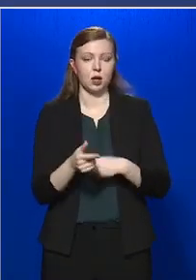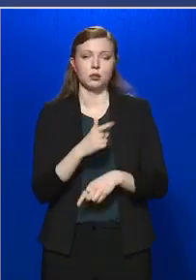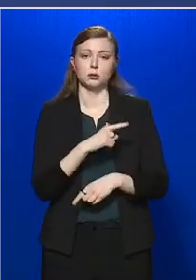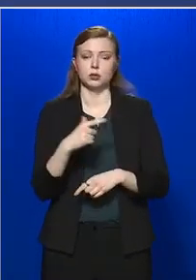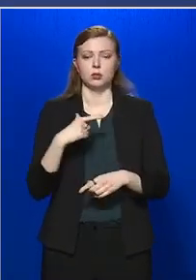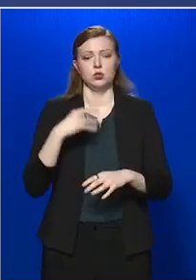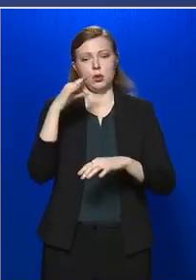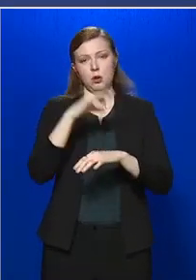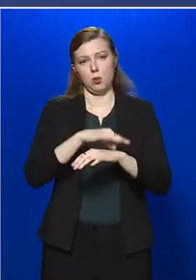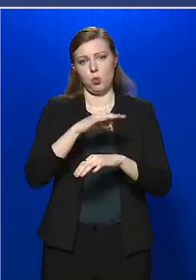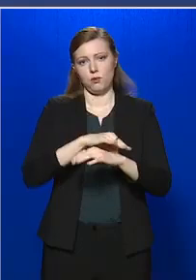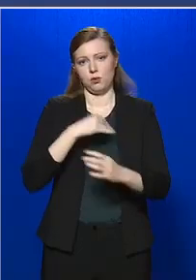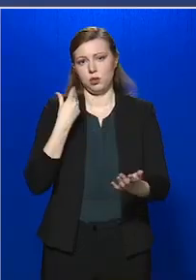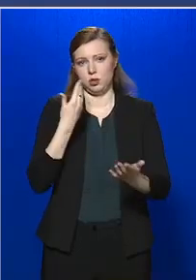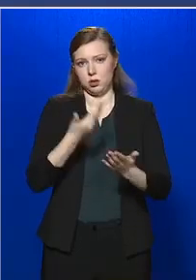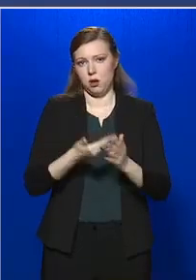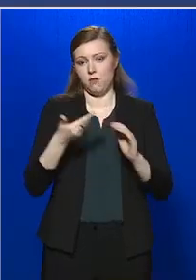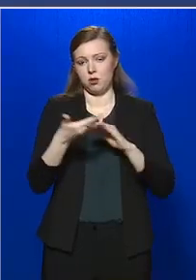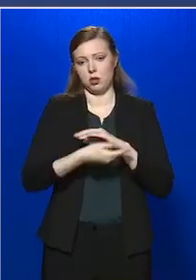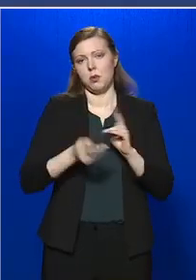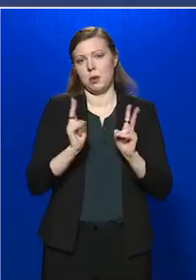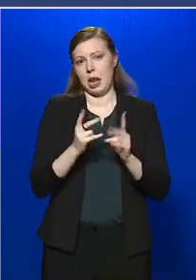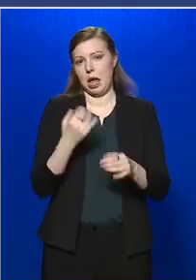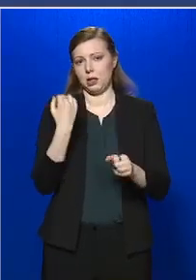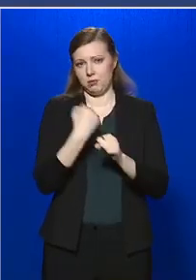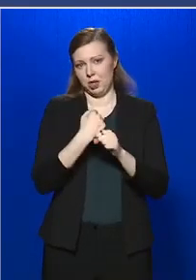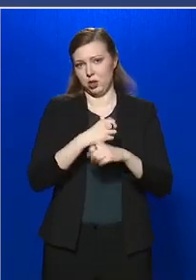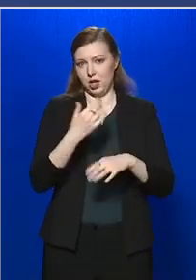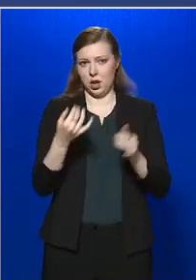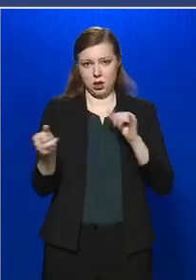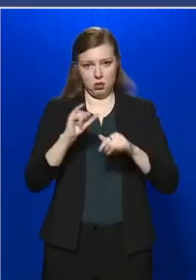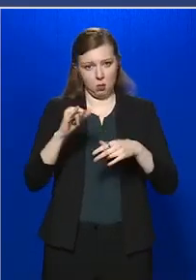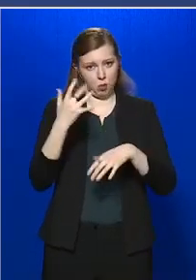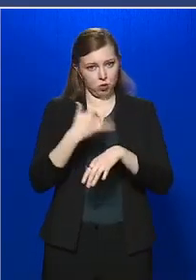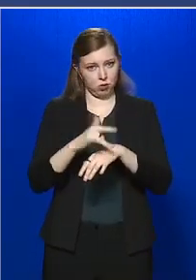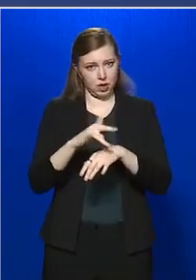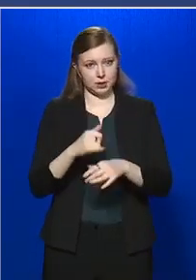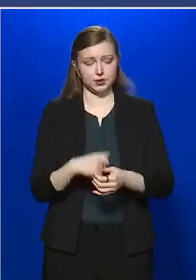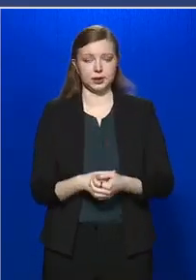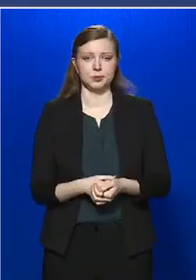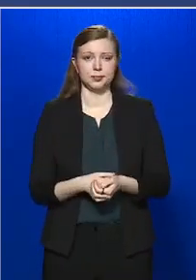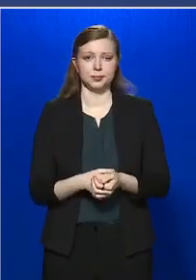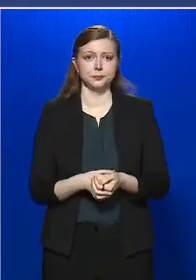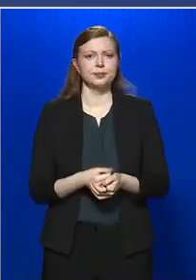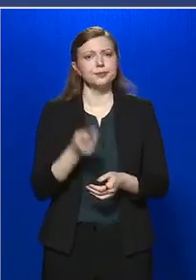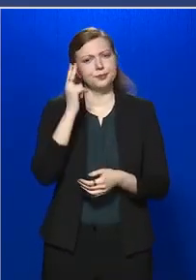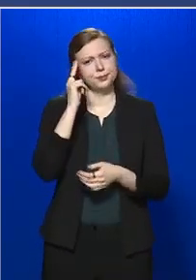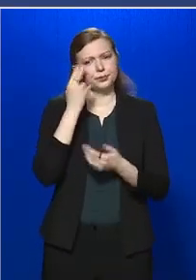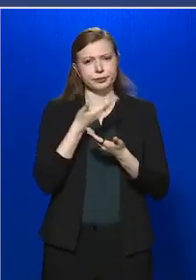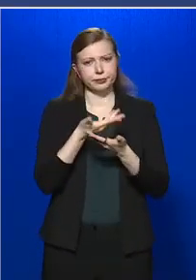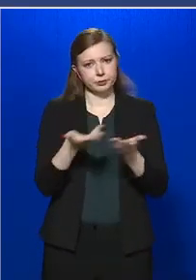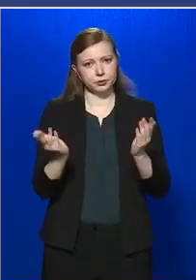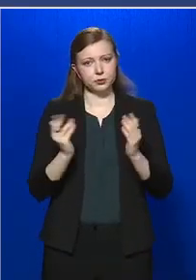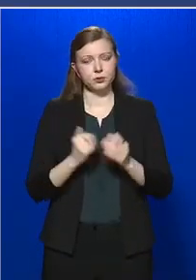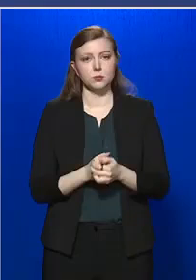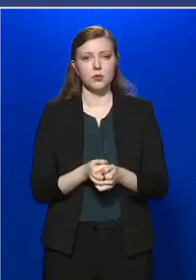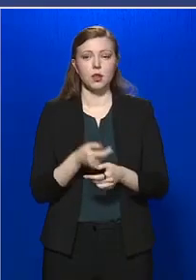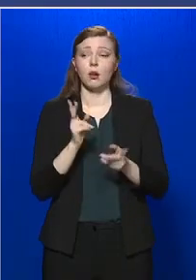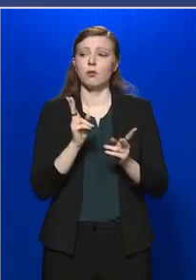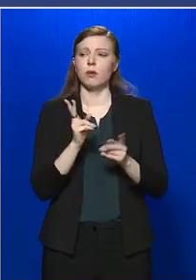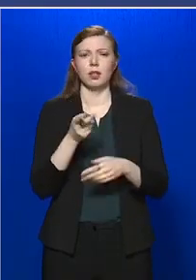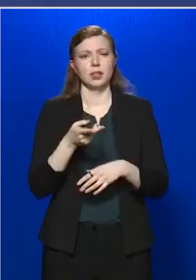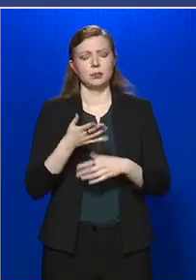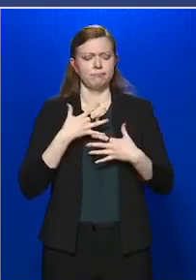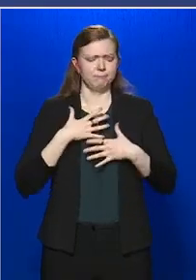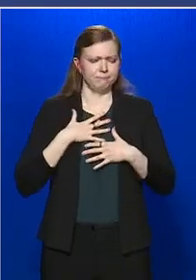orvosi javaslat alapján történnek ezek. Ismert önök előtt, hogyha valakinek panasza